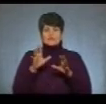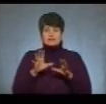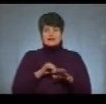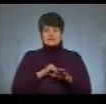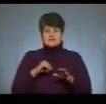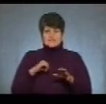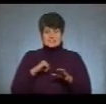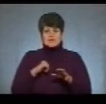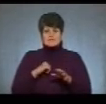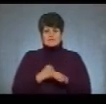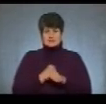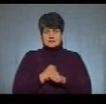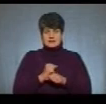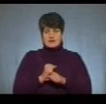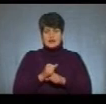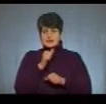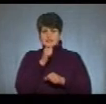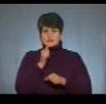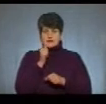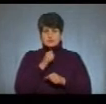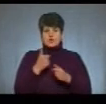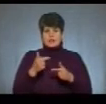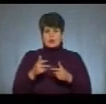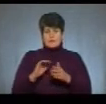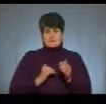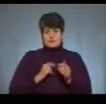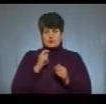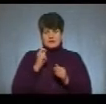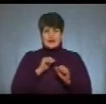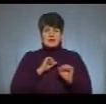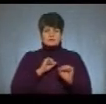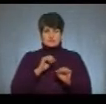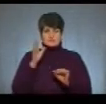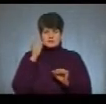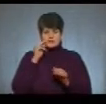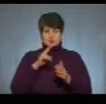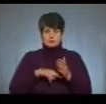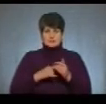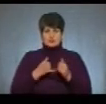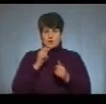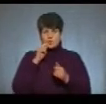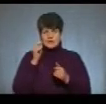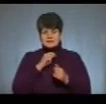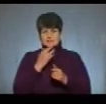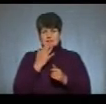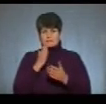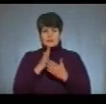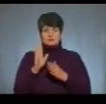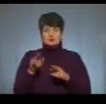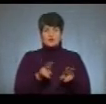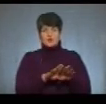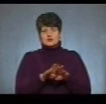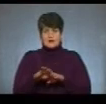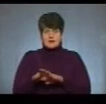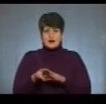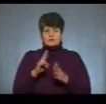тінізації готельного бізнесу в Україні. Адвокат Роман Марченко вважає, що податок для українців та іноземців має бути однаковим,